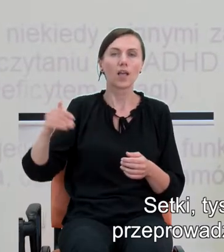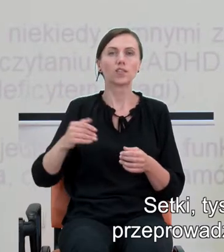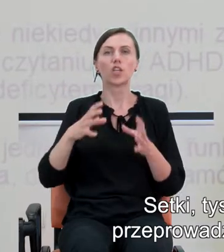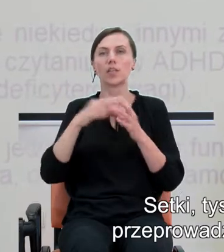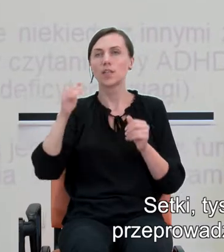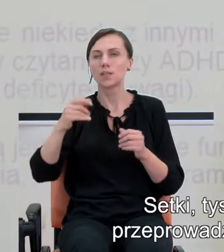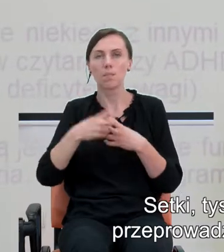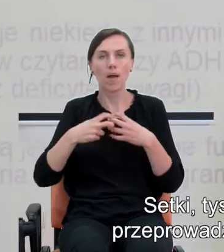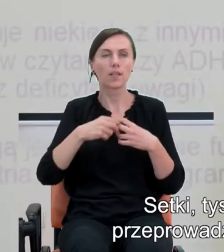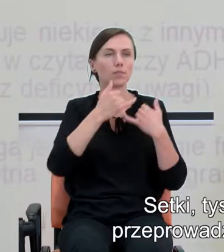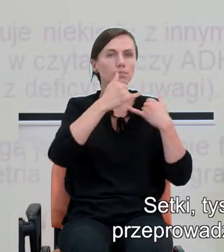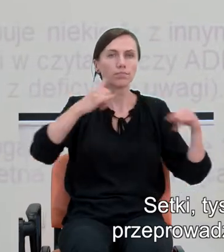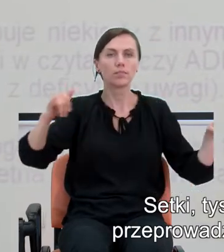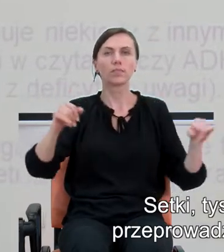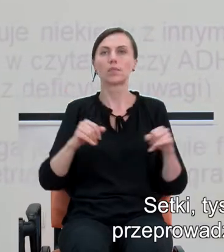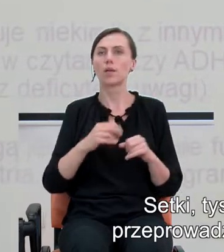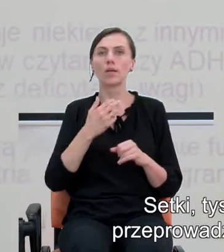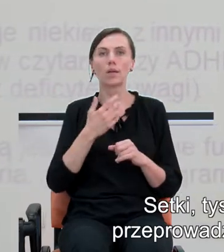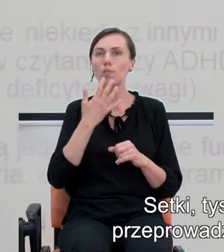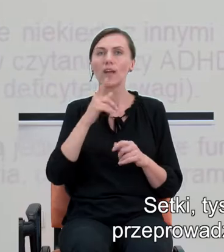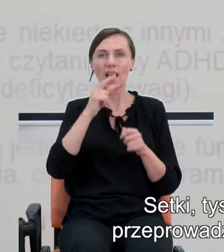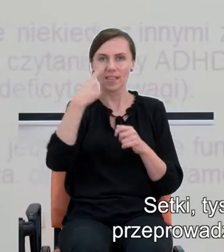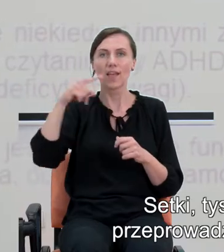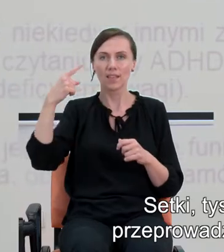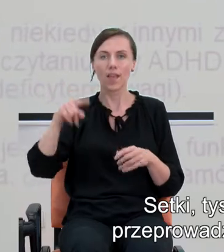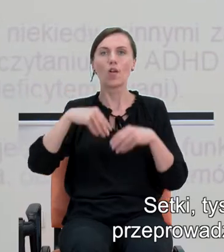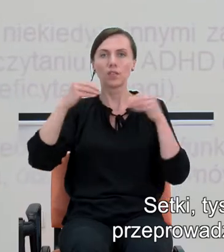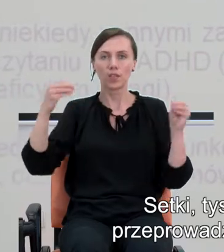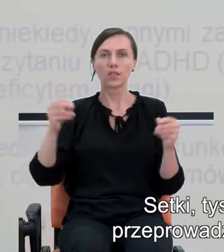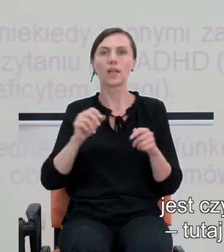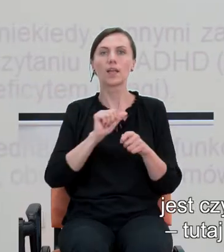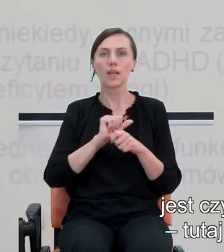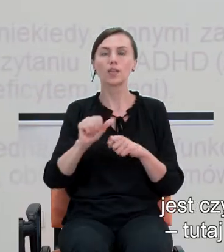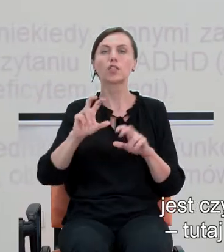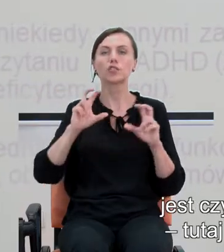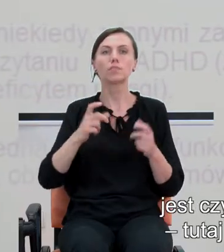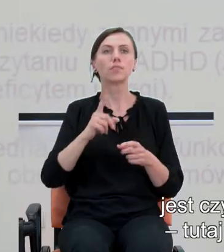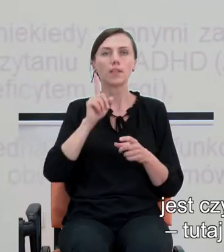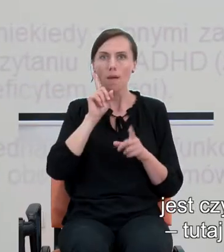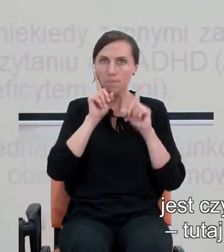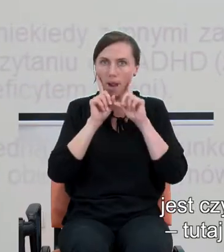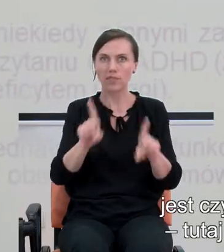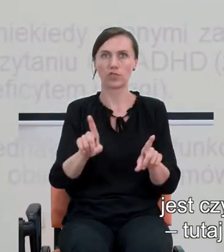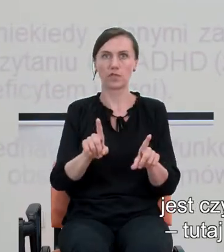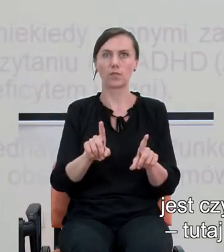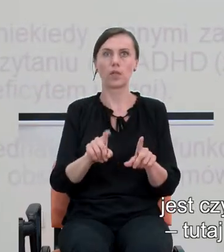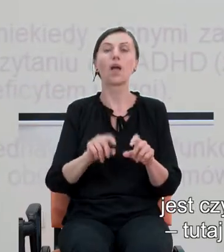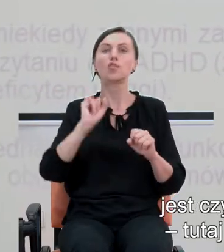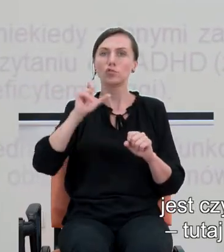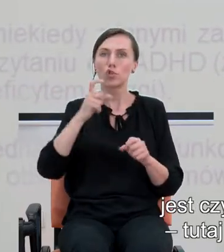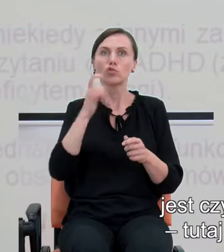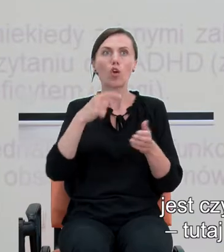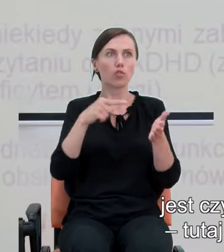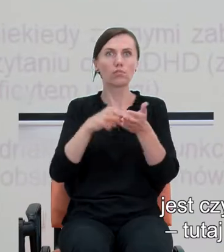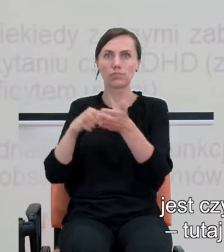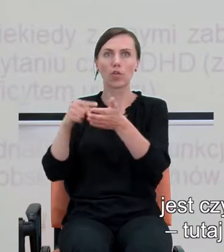tysięcy badań przeprowadzonych dotąd mówi, że dyskalkulia rozwojowa jest czymś zupełnie realnym i czymś, co